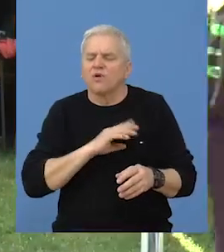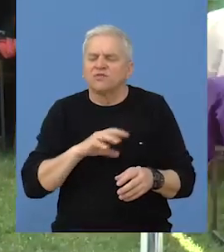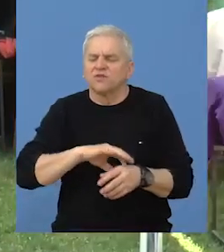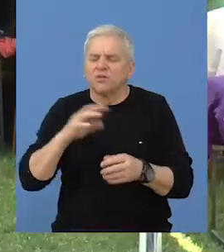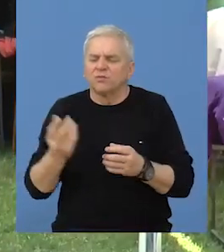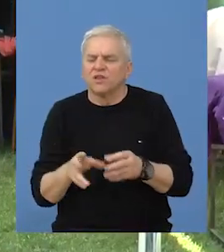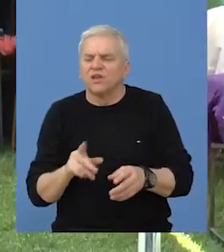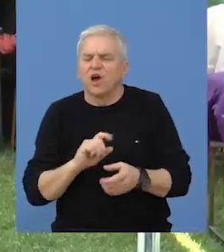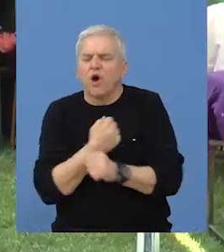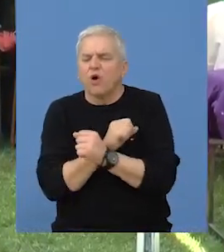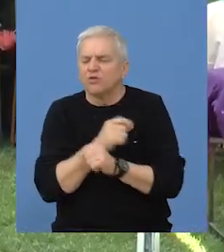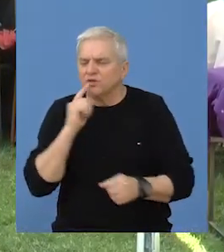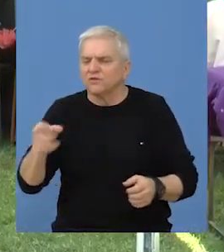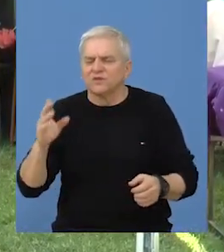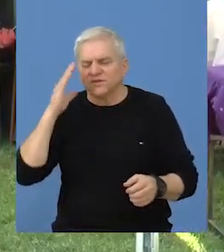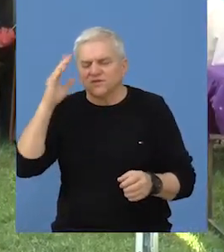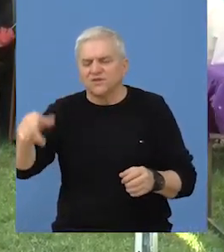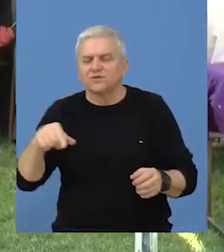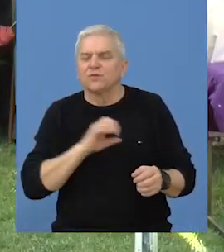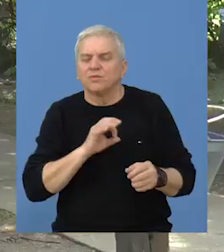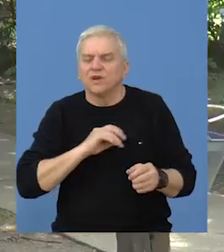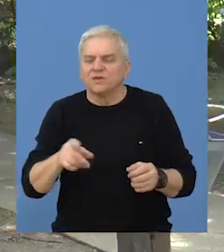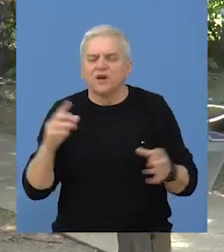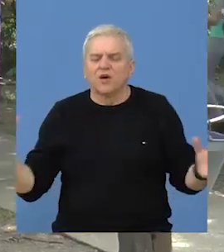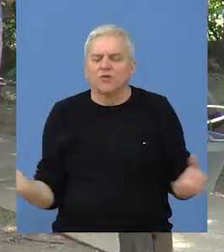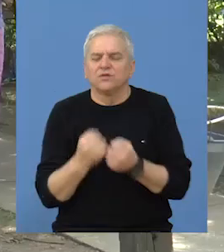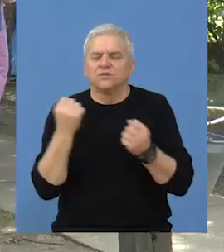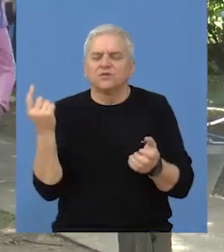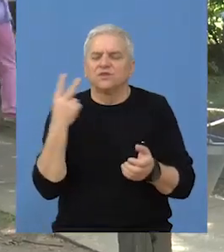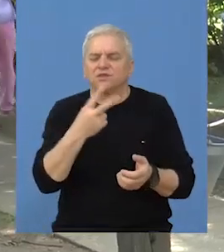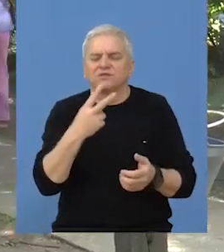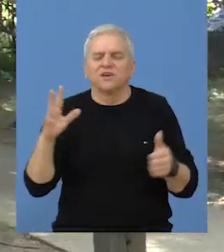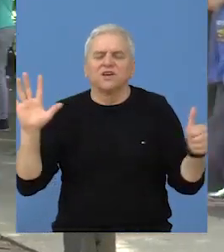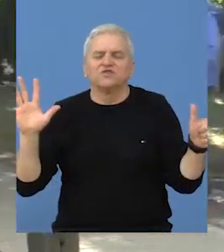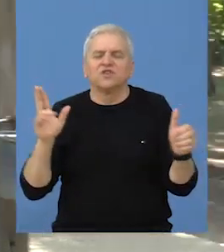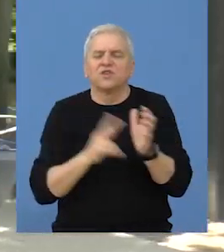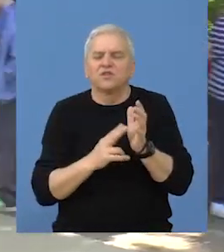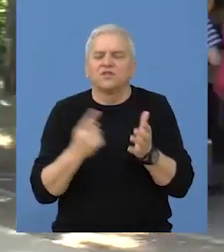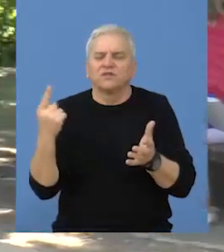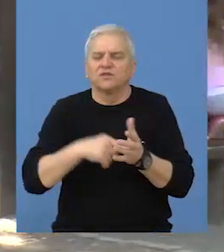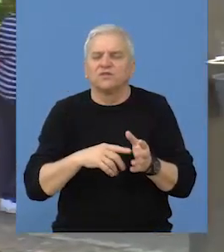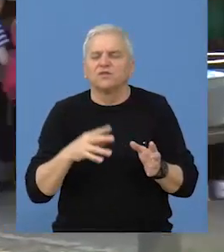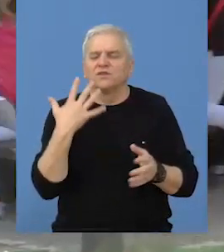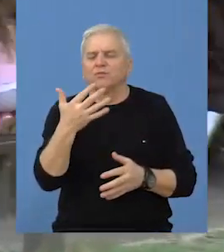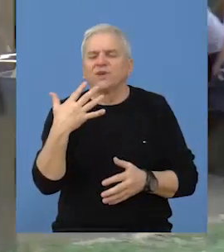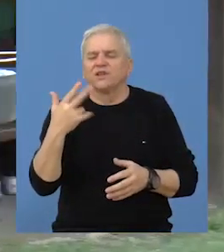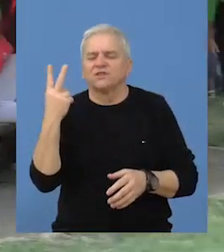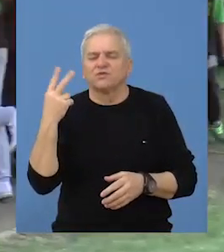otrovnih biljaka posjećanja radi izvidjački odredu Bečeju osnovanje 26. novembra